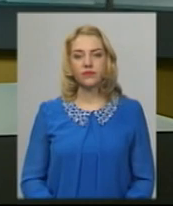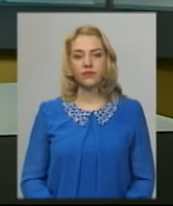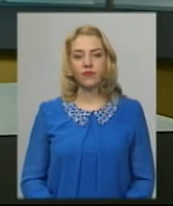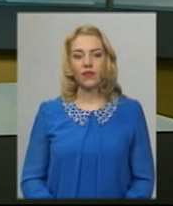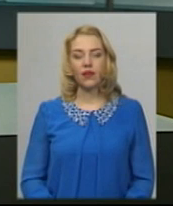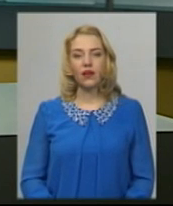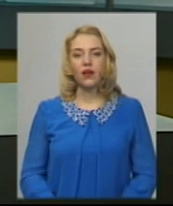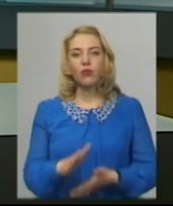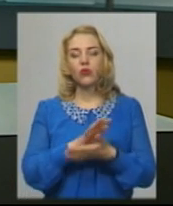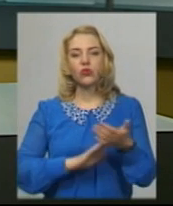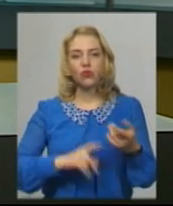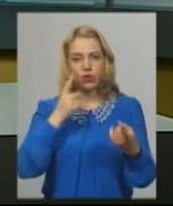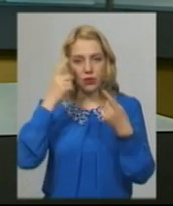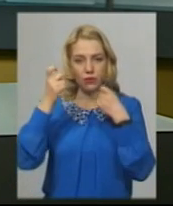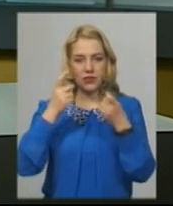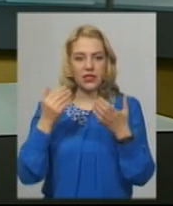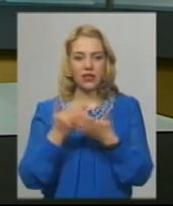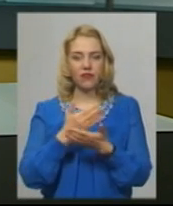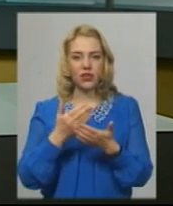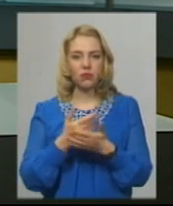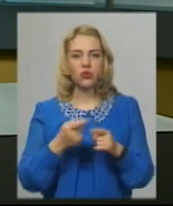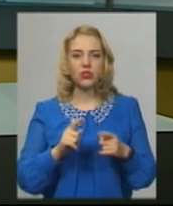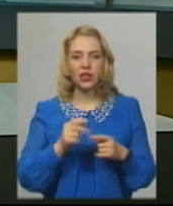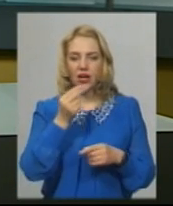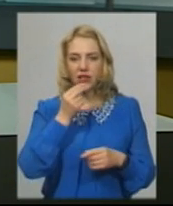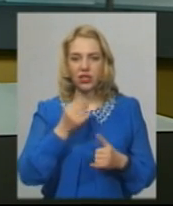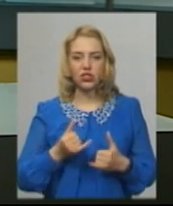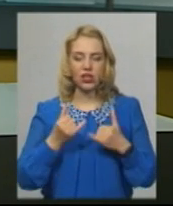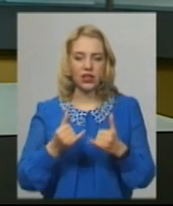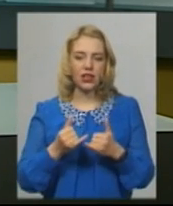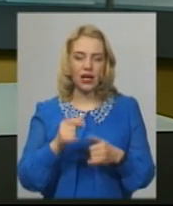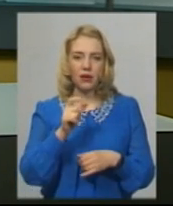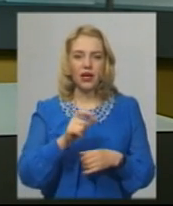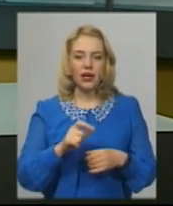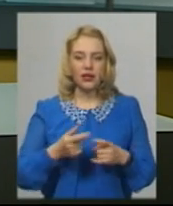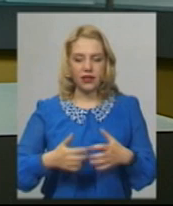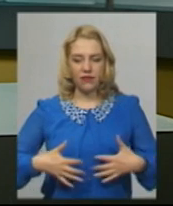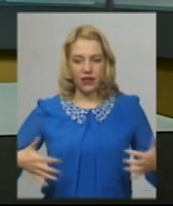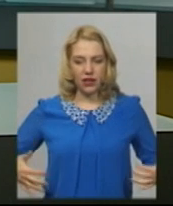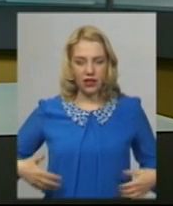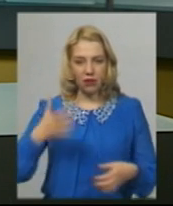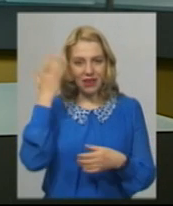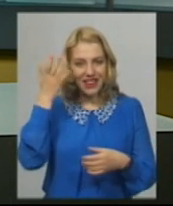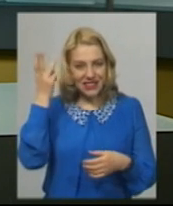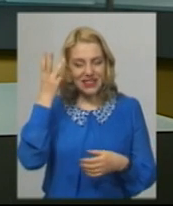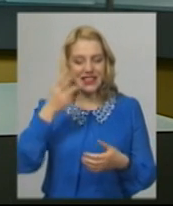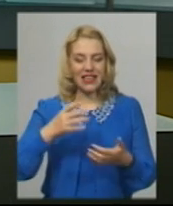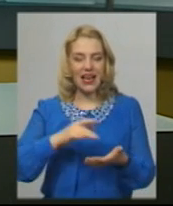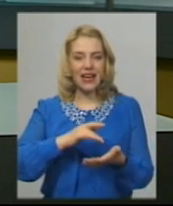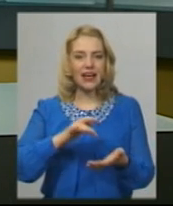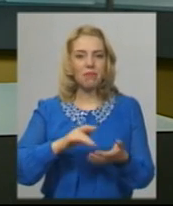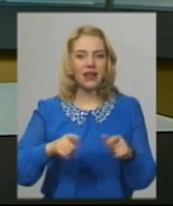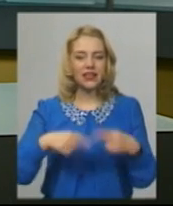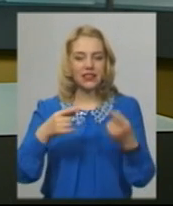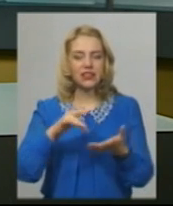Ми продовжуємо інформаційний випуск. Їжі для підопічних Хмельницького реабілітаційного центру для диких тварин залишилося на